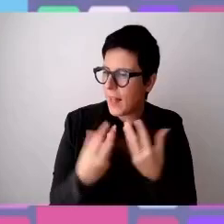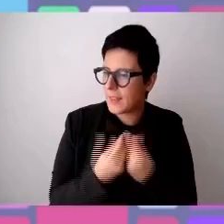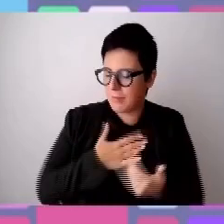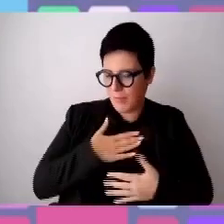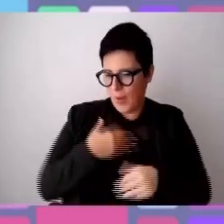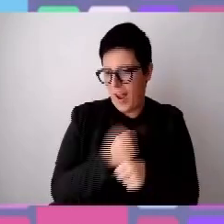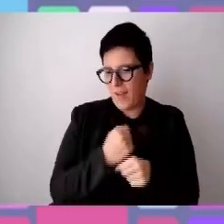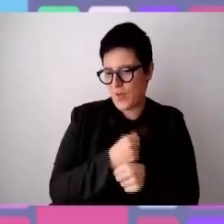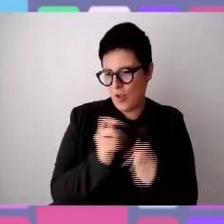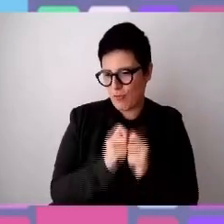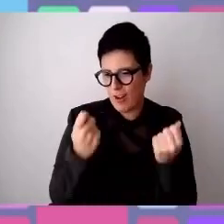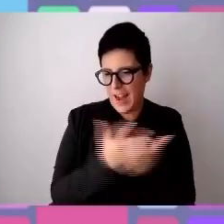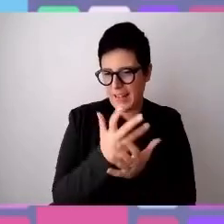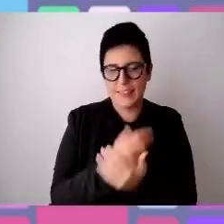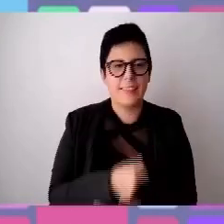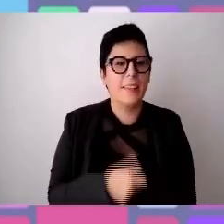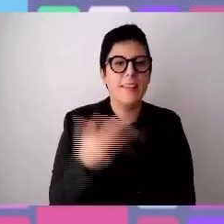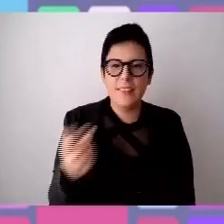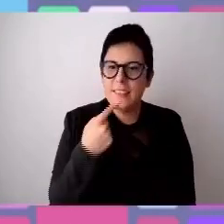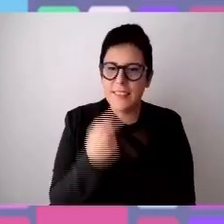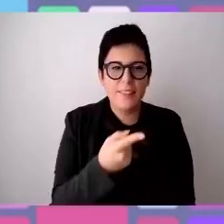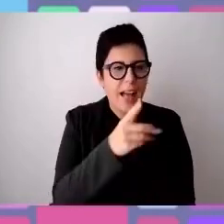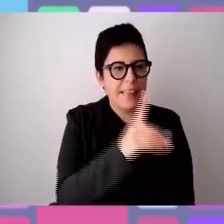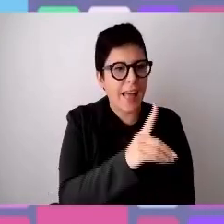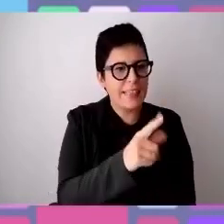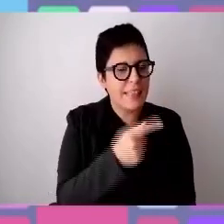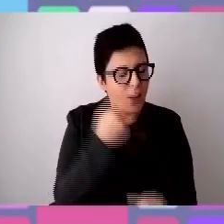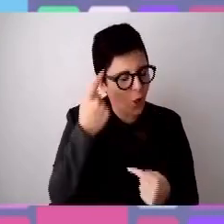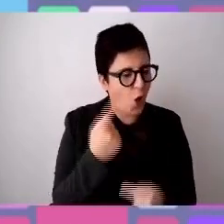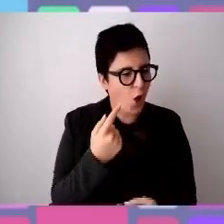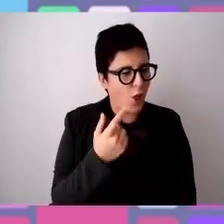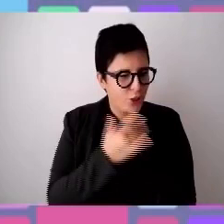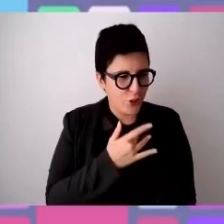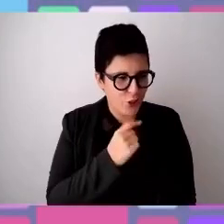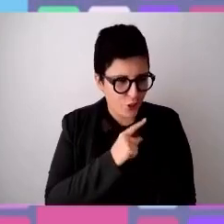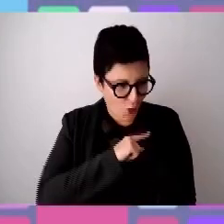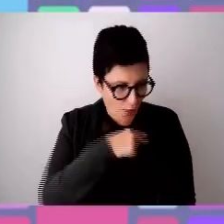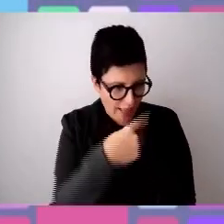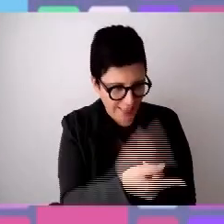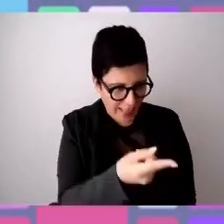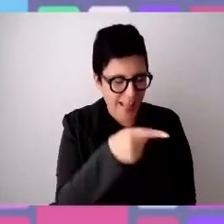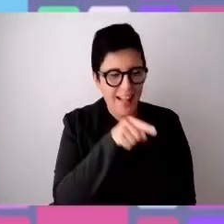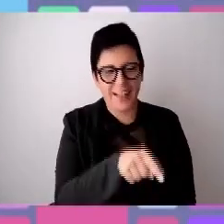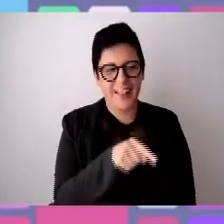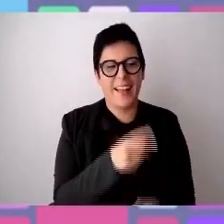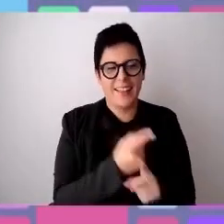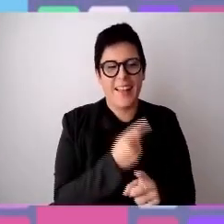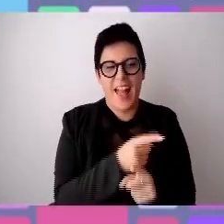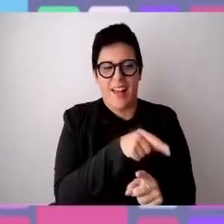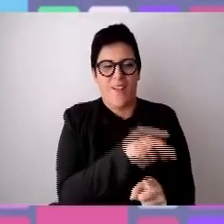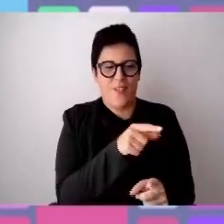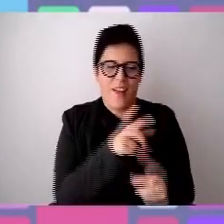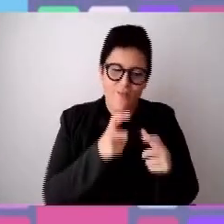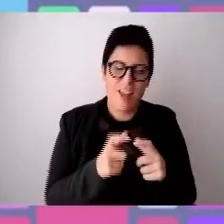Danilo, quindi tocca a te raccontarci di questo viaggio e di tutte le implicazioni che questo viaggio,